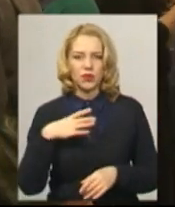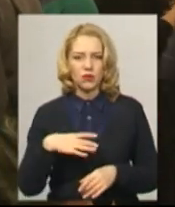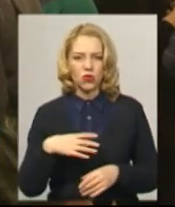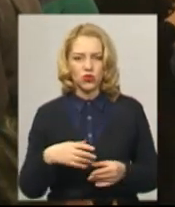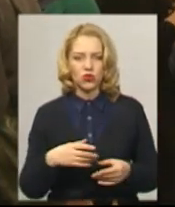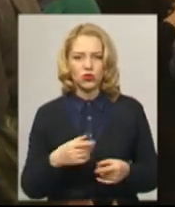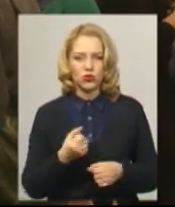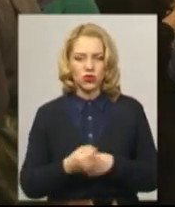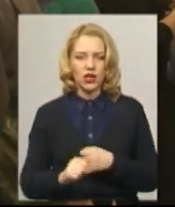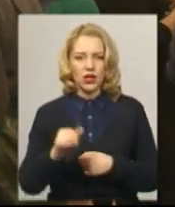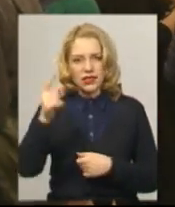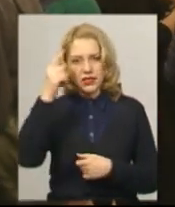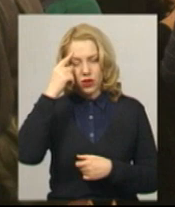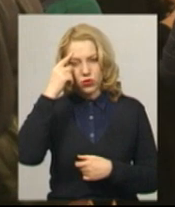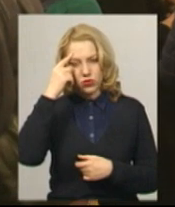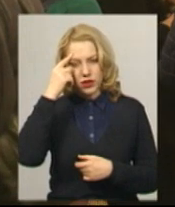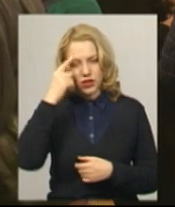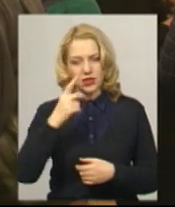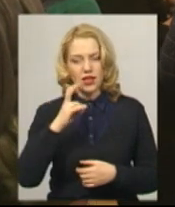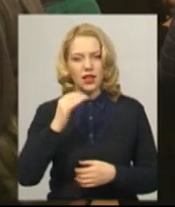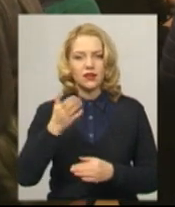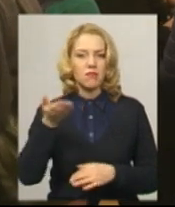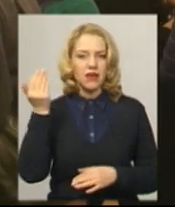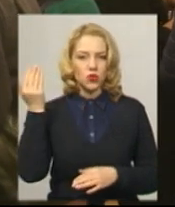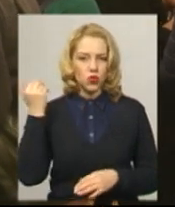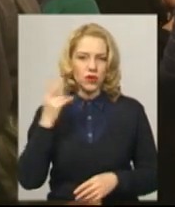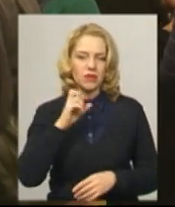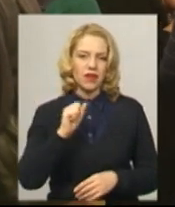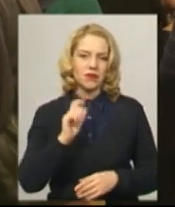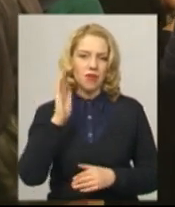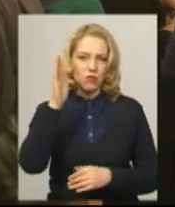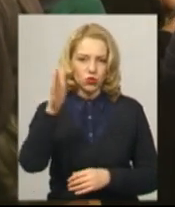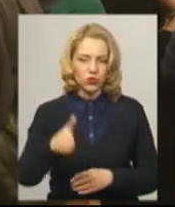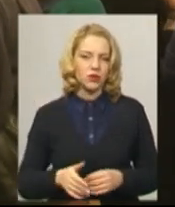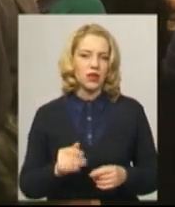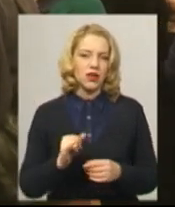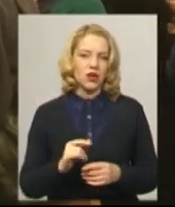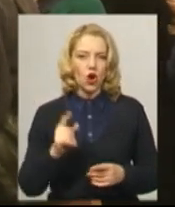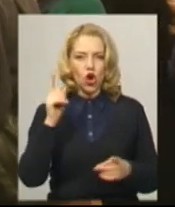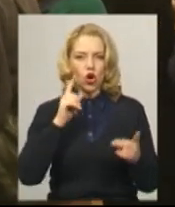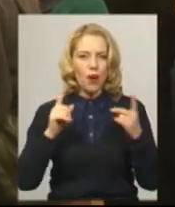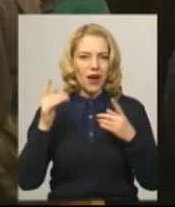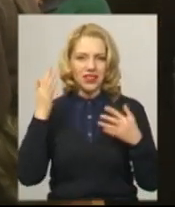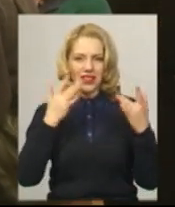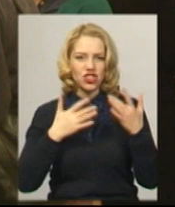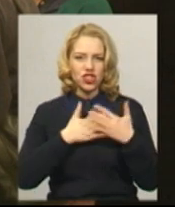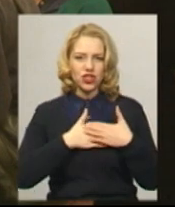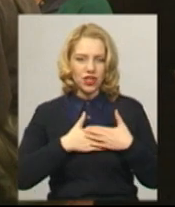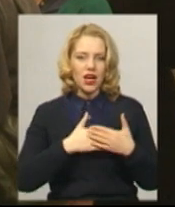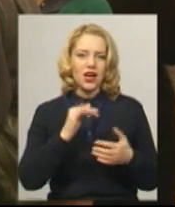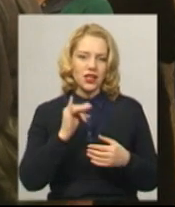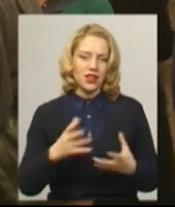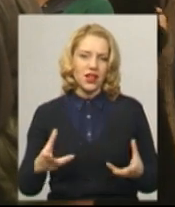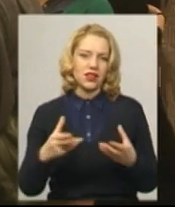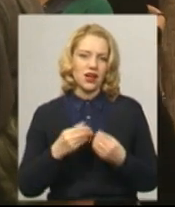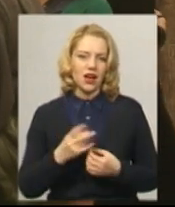задуматись над минулим, над майбутнім, романтичні. І надихають